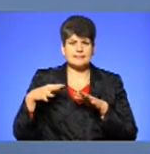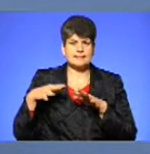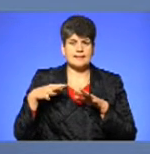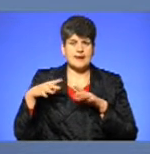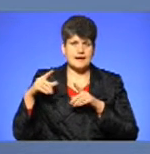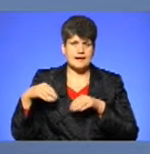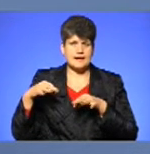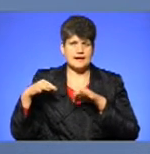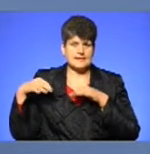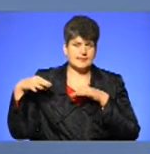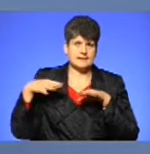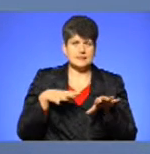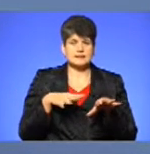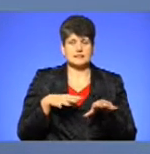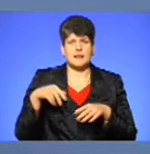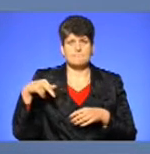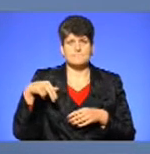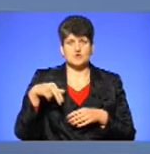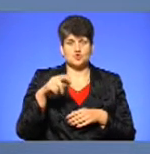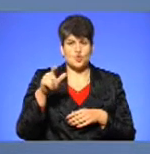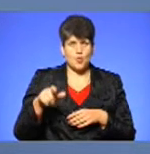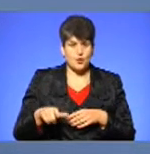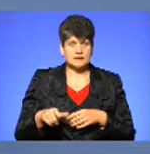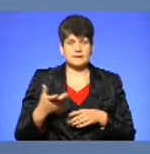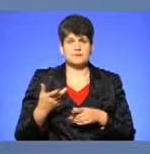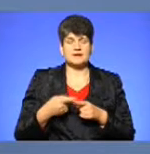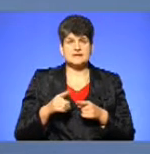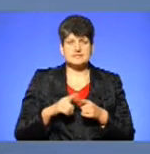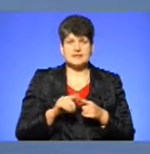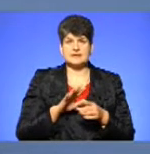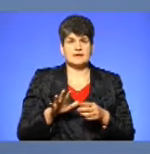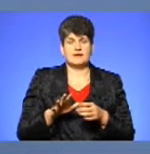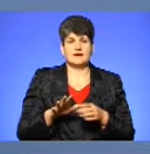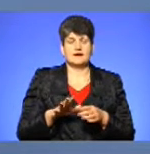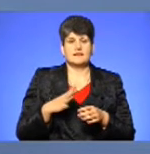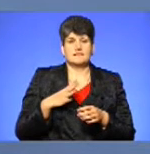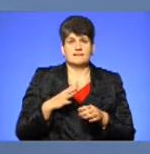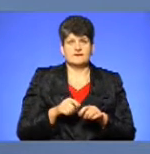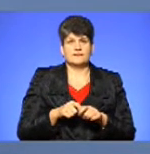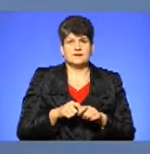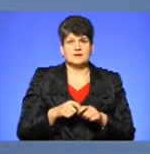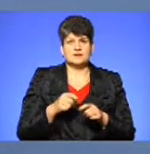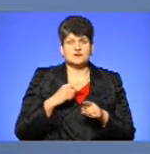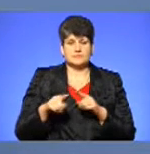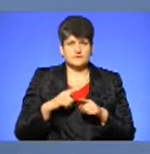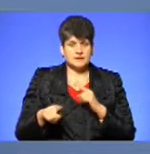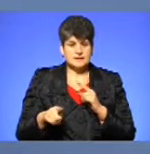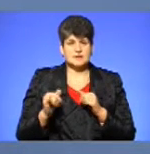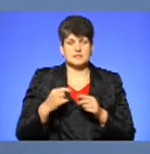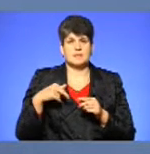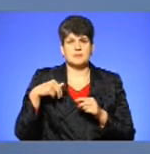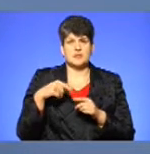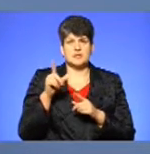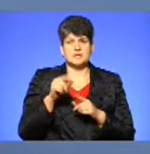тобто, це якісь з потерпілими я беру. Також, недодетерження дистанції або інтервалу, швидкість і проїзд перехрестів.